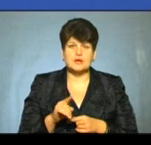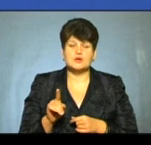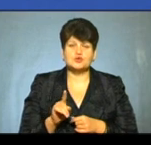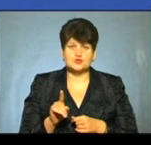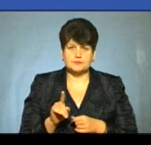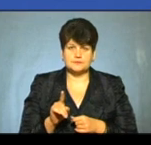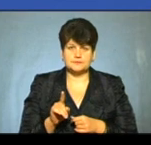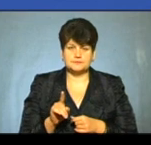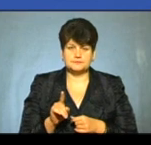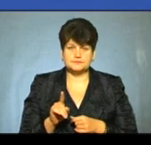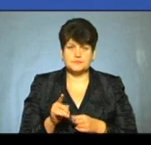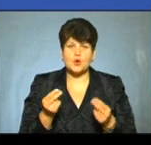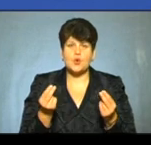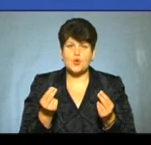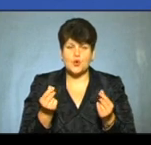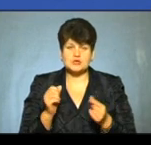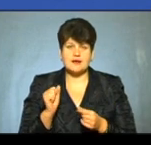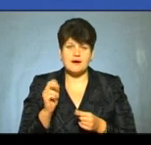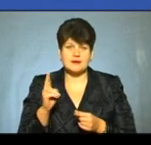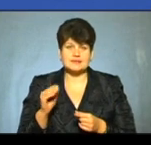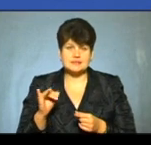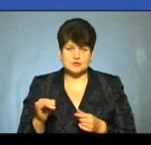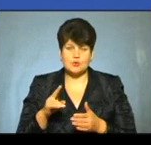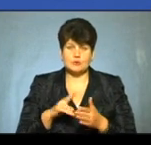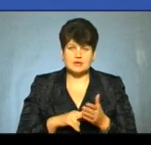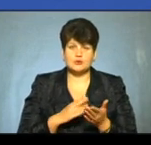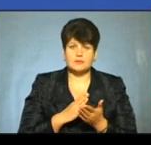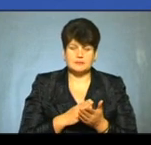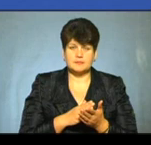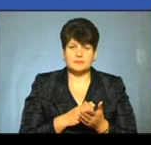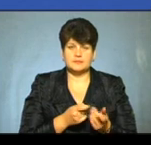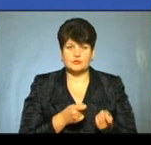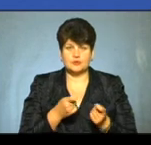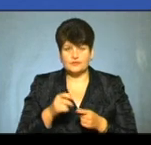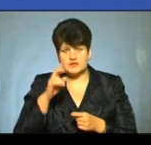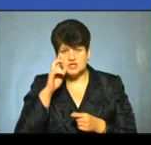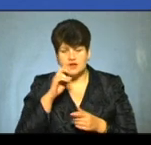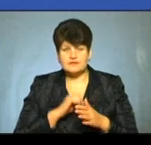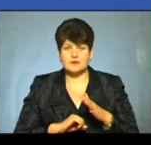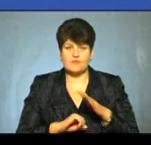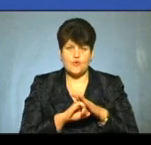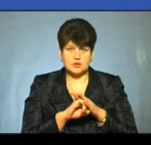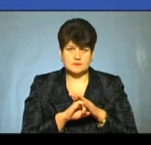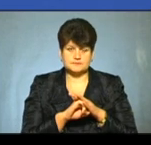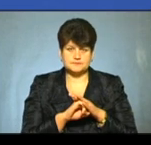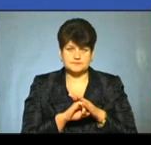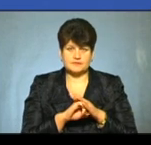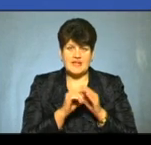що кошти з акцизного податку мають надходити до Державного фонду,